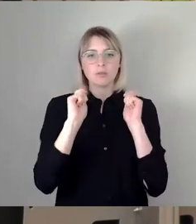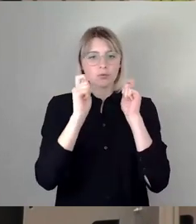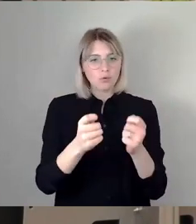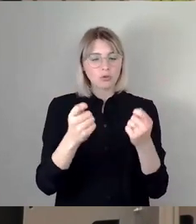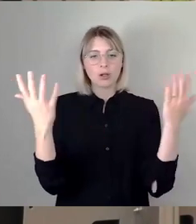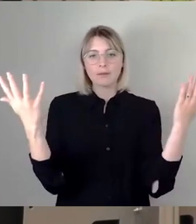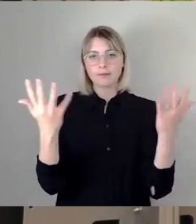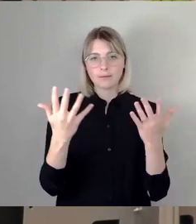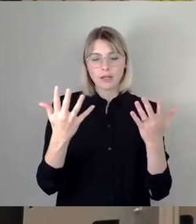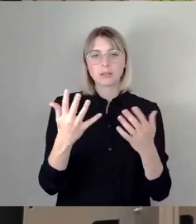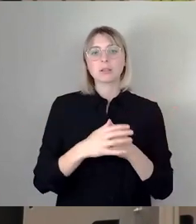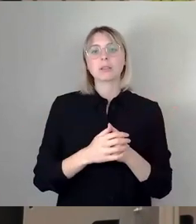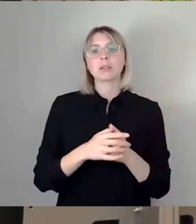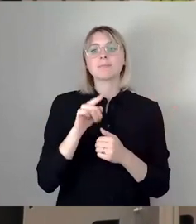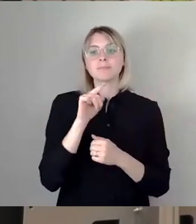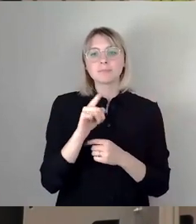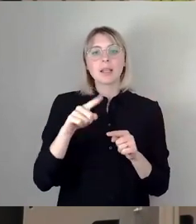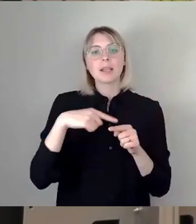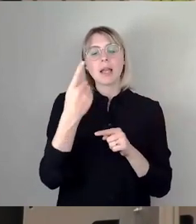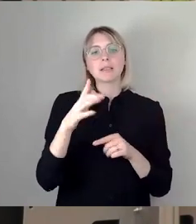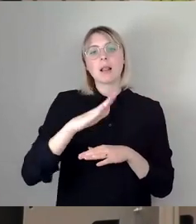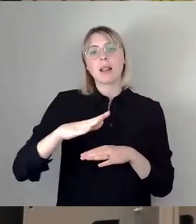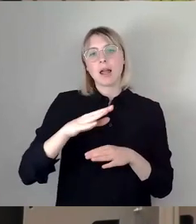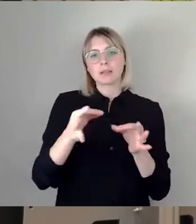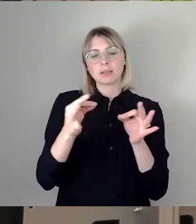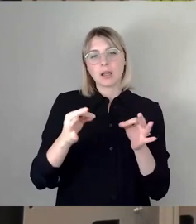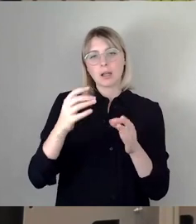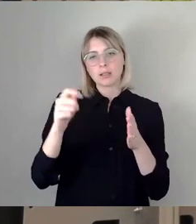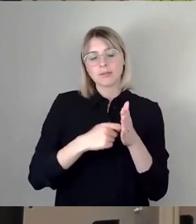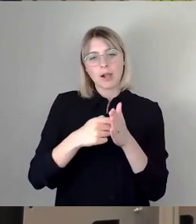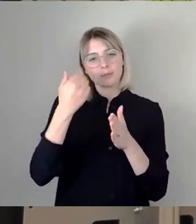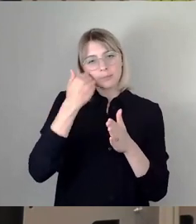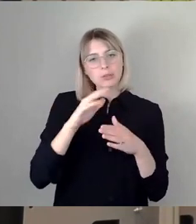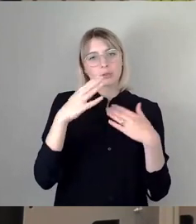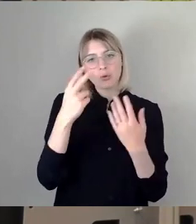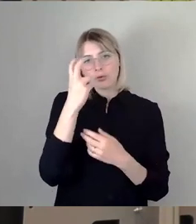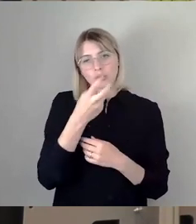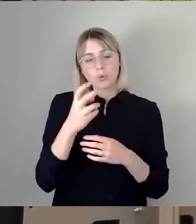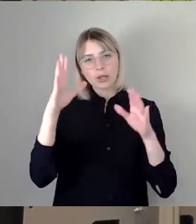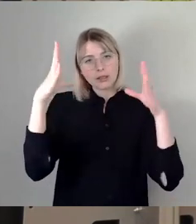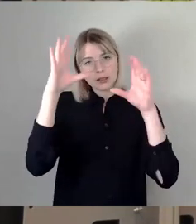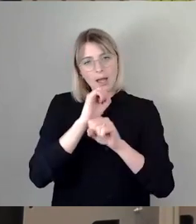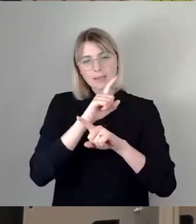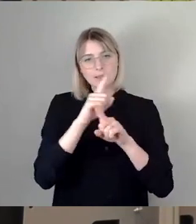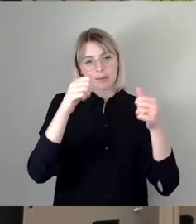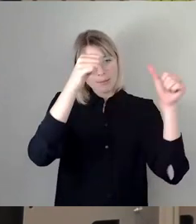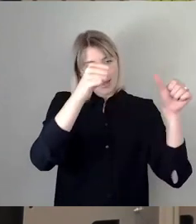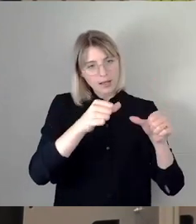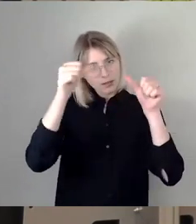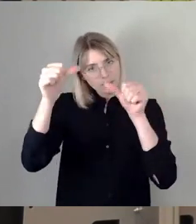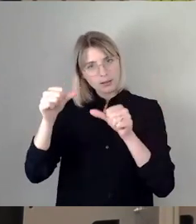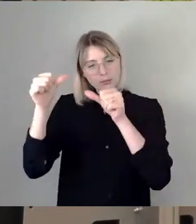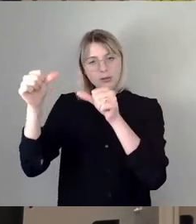doch mindestens für die nächste Landtagswahl es mal zu versuchen, dieses nächtliche Plakatieren eben nicht null, also diesen Plakatierstart